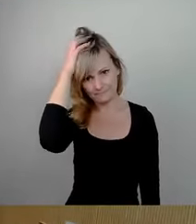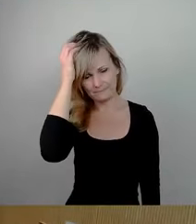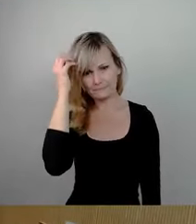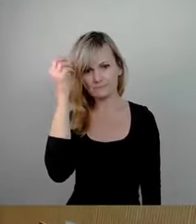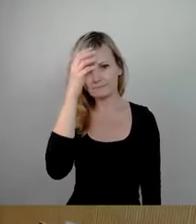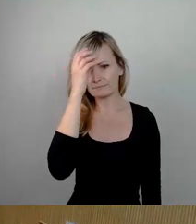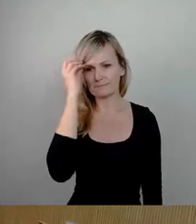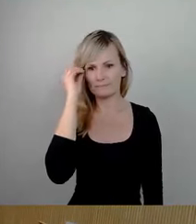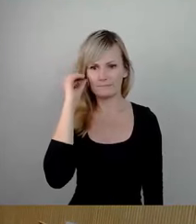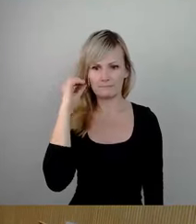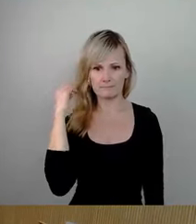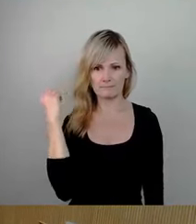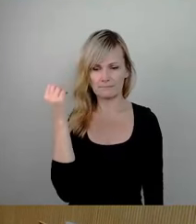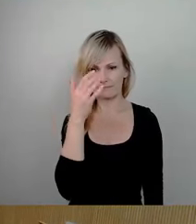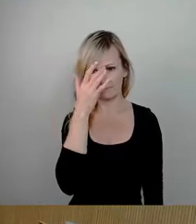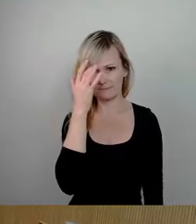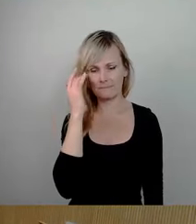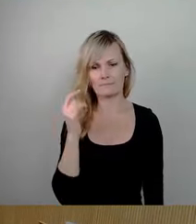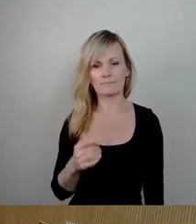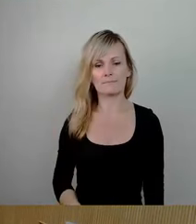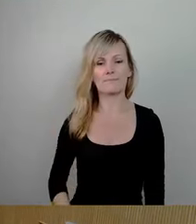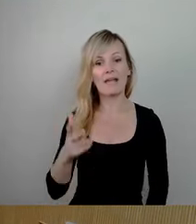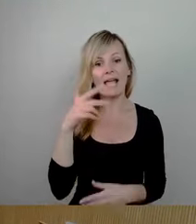So, als nächstes Herr Engel, dann Frau Scharnitzki.